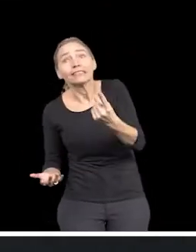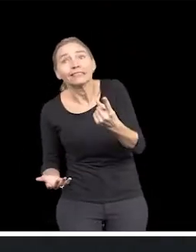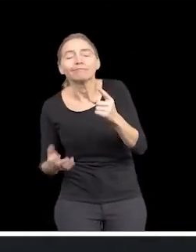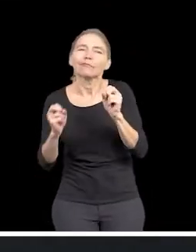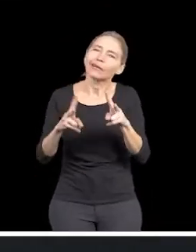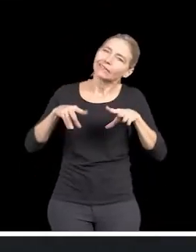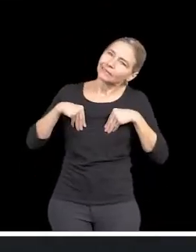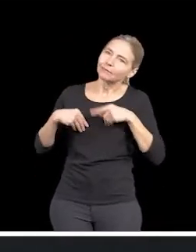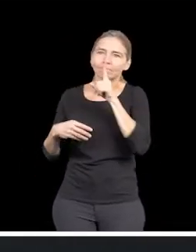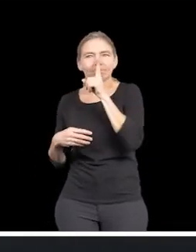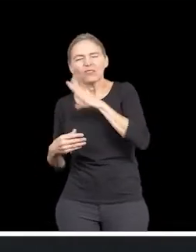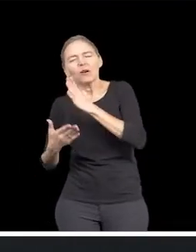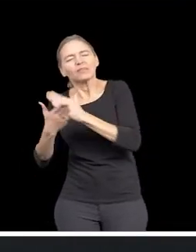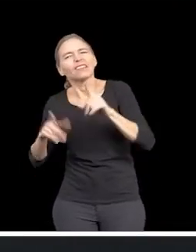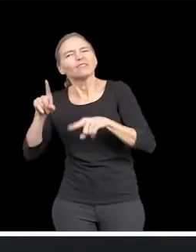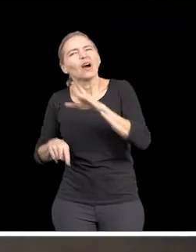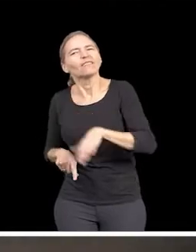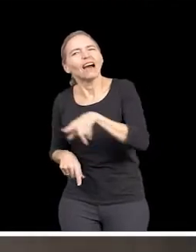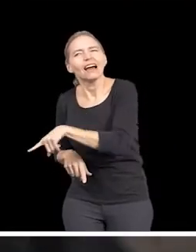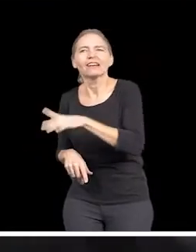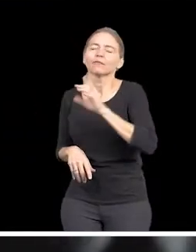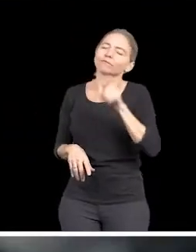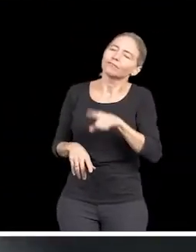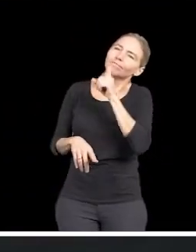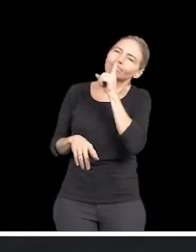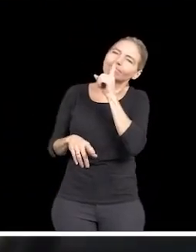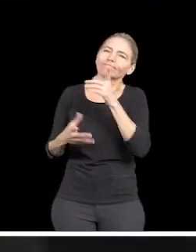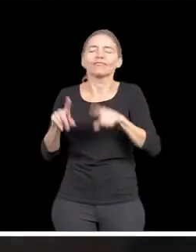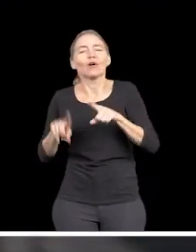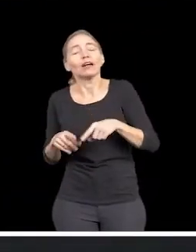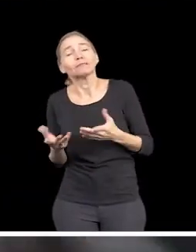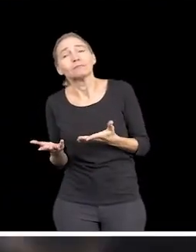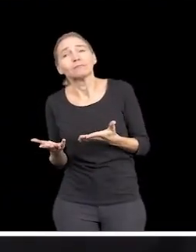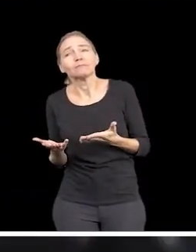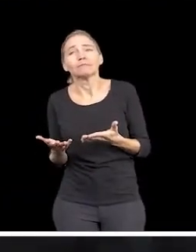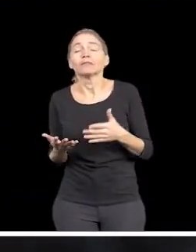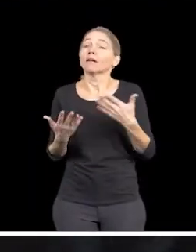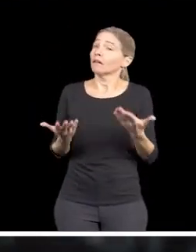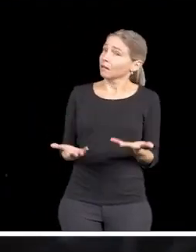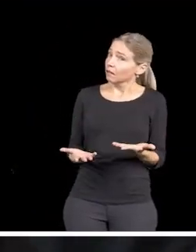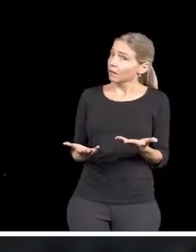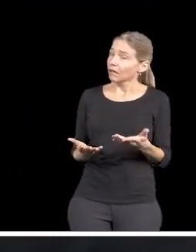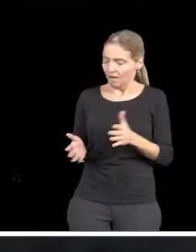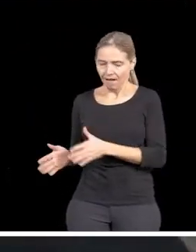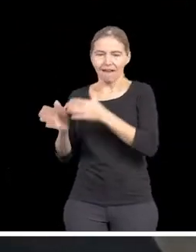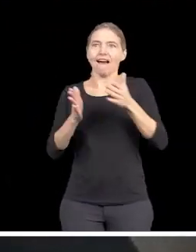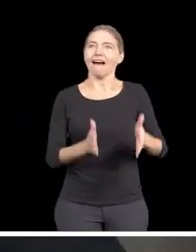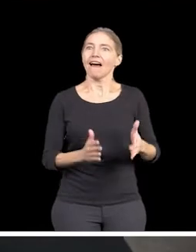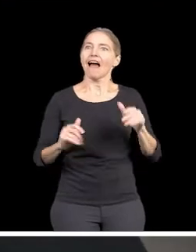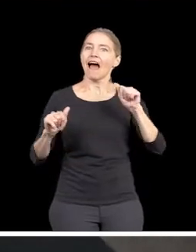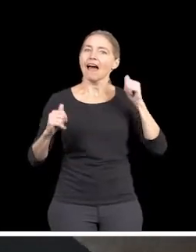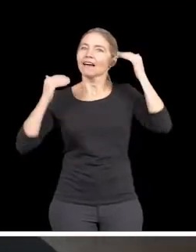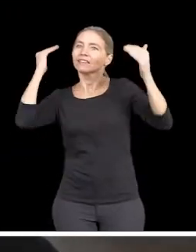L'oraison du silence. Et dans la valise de mon adolescence, il y a l